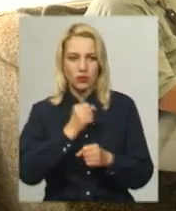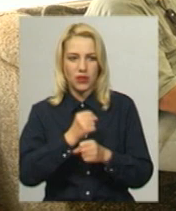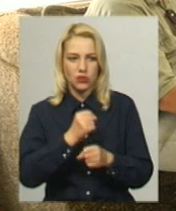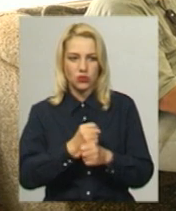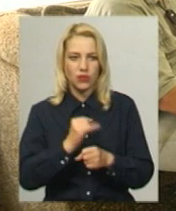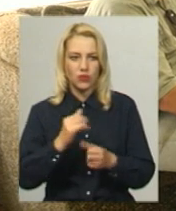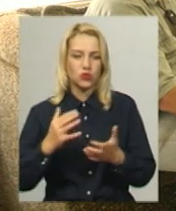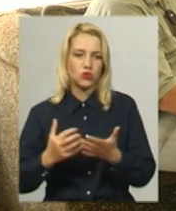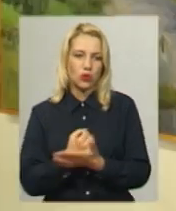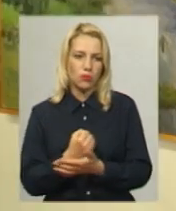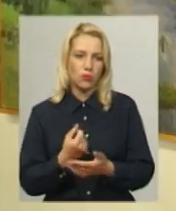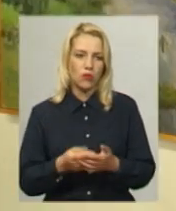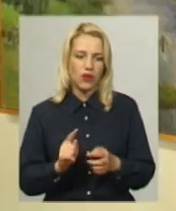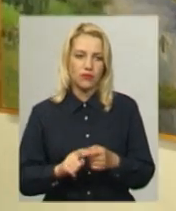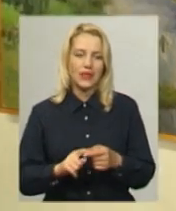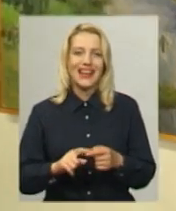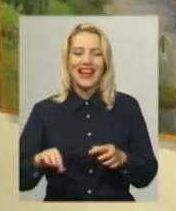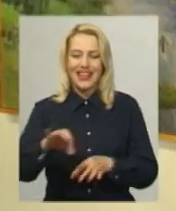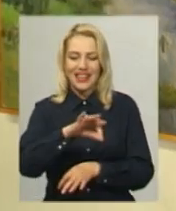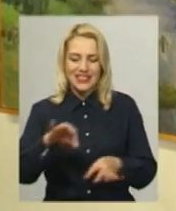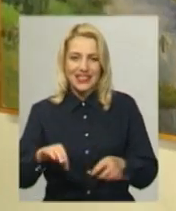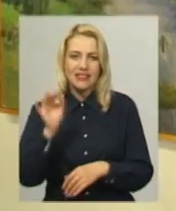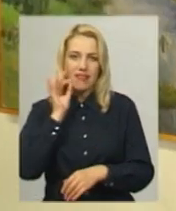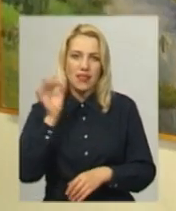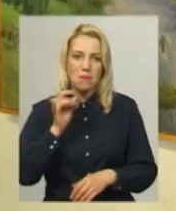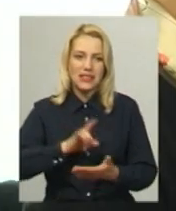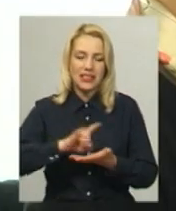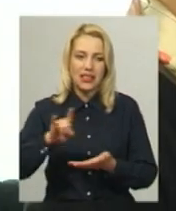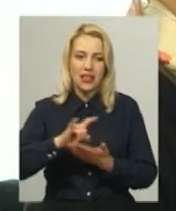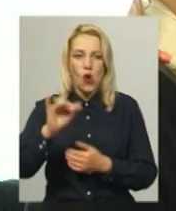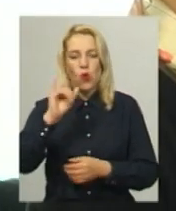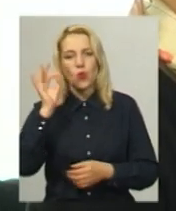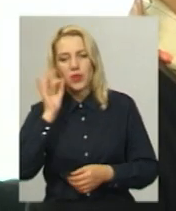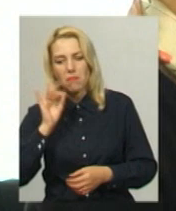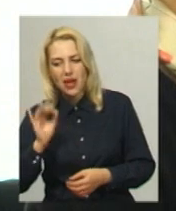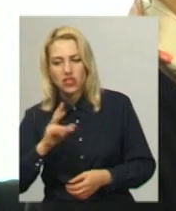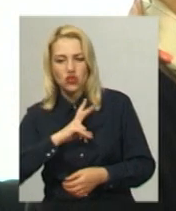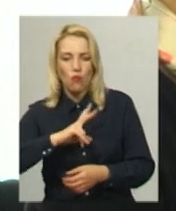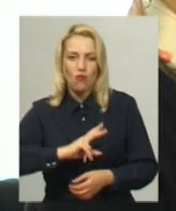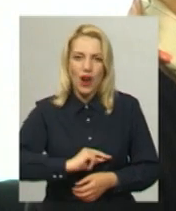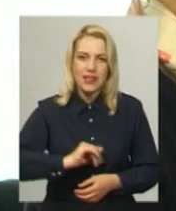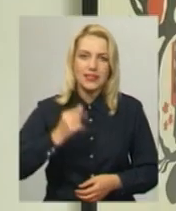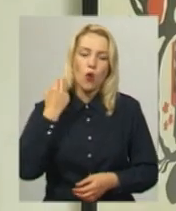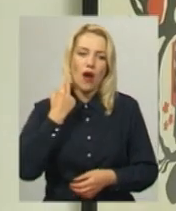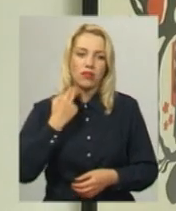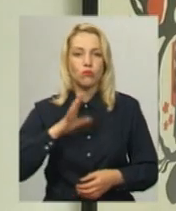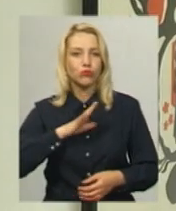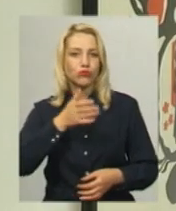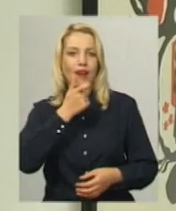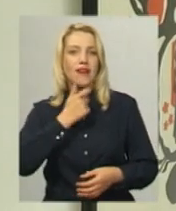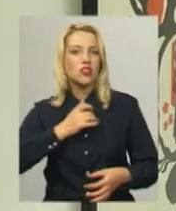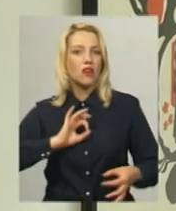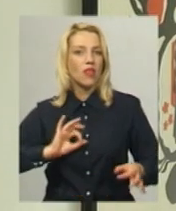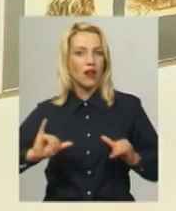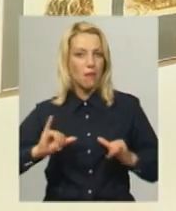Здобував креслення німецьких витаків – Німеччині, Франції, Англії. Був пошатимен джентльменом. Тетяна